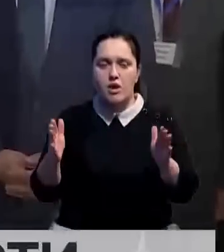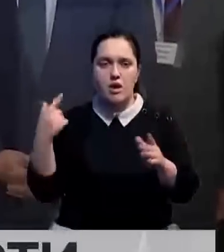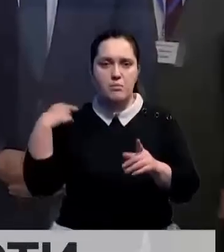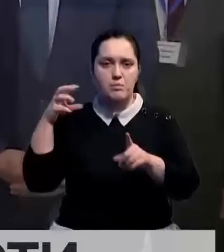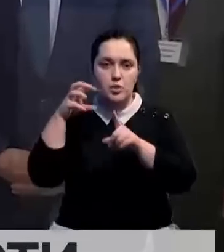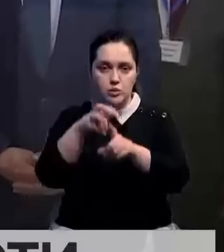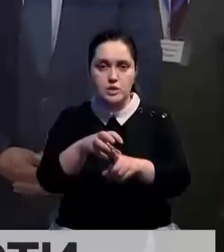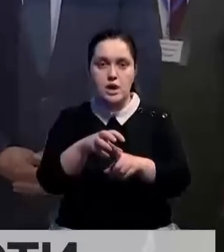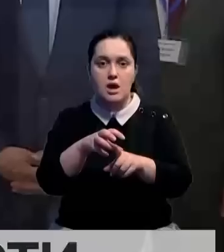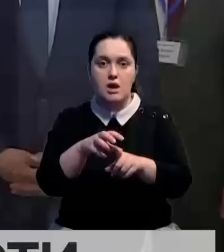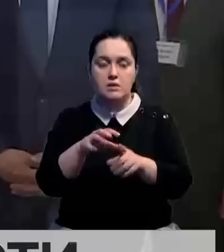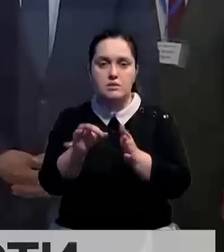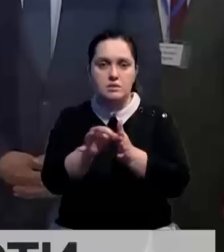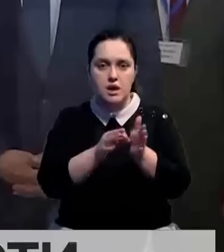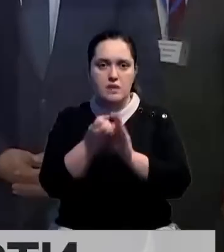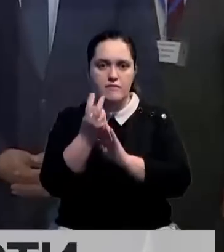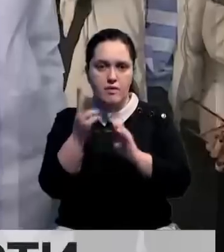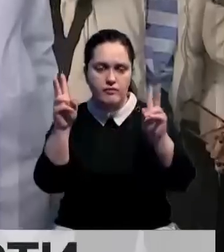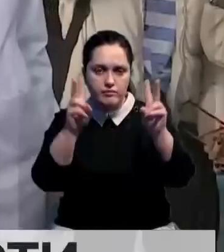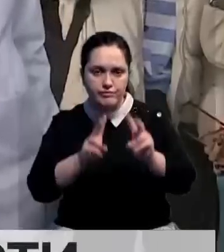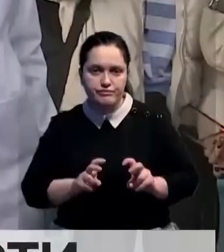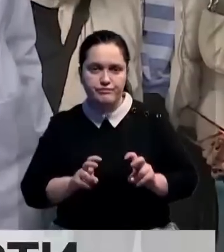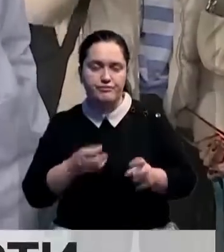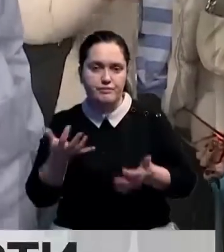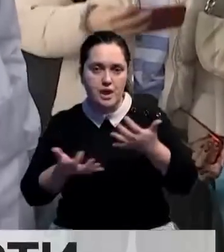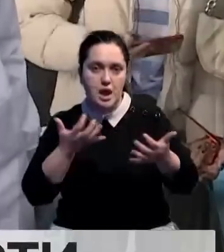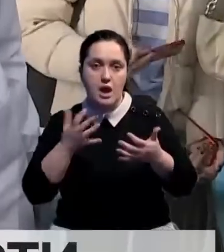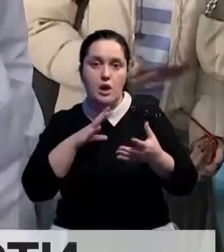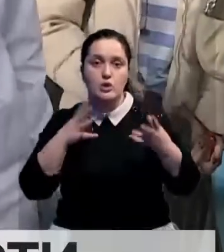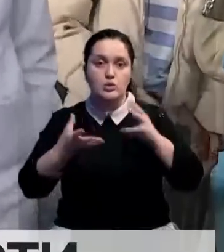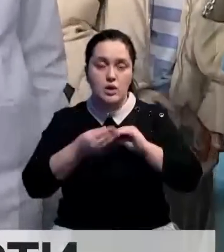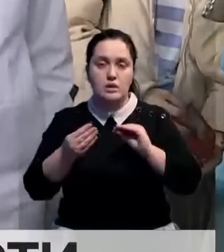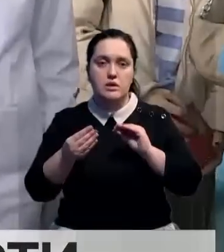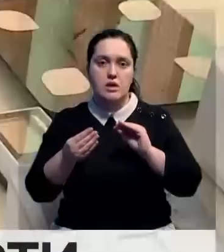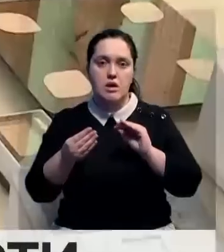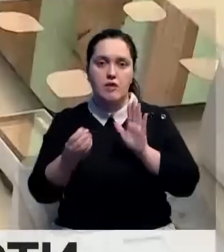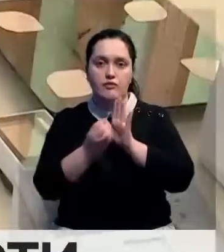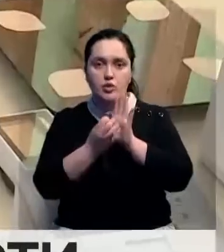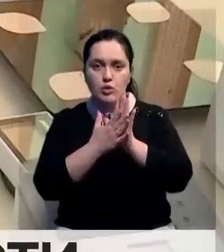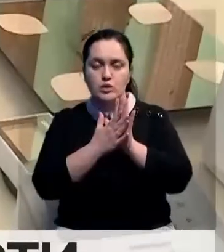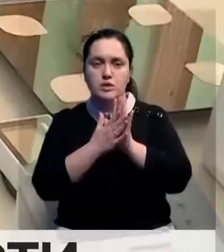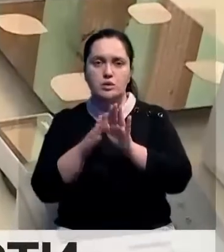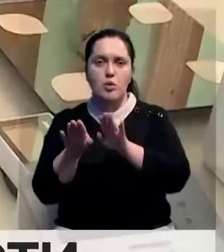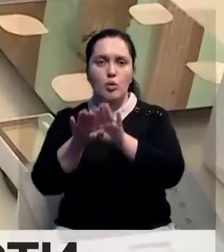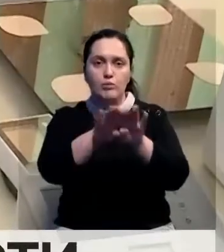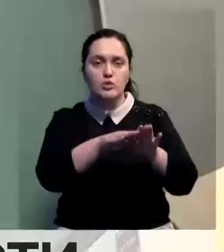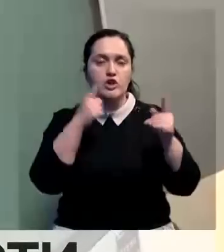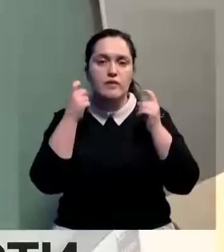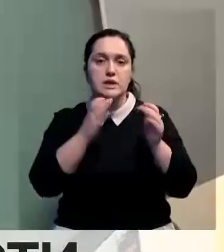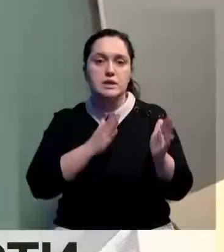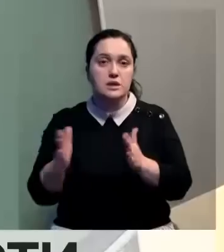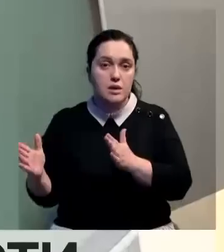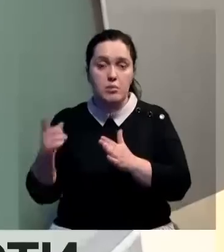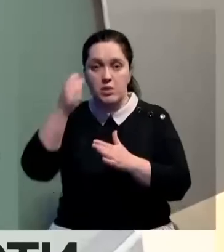рюкзак, который позволяет на месте проводить 12 видов диагностических исследований. Результаты вносят в общую информационную систему,